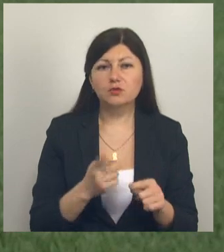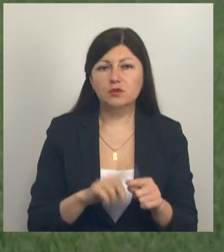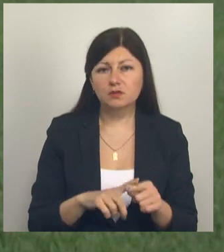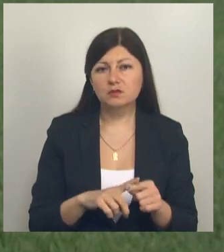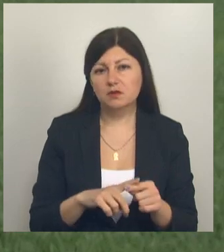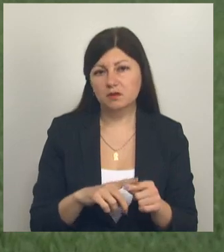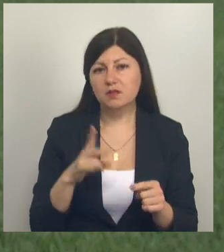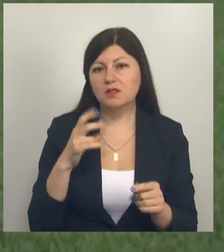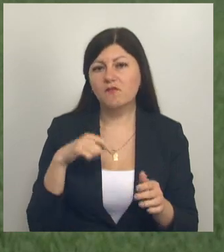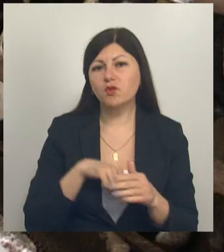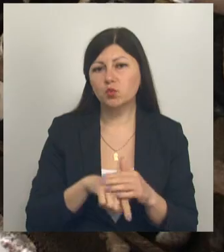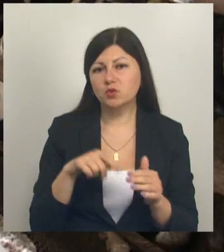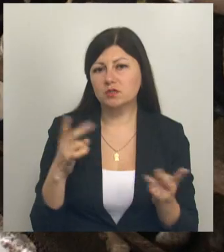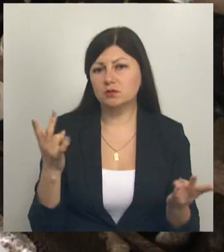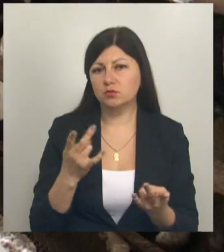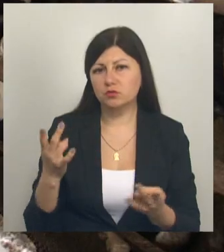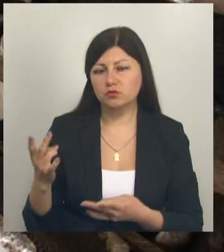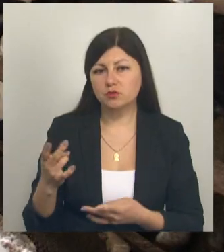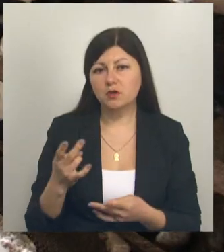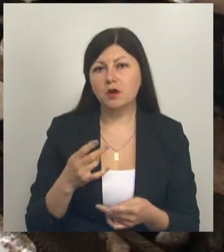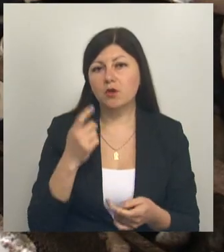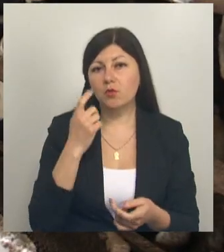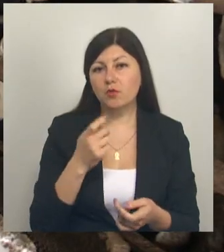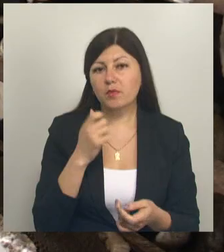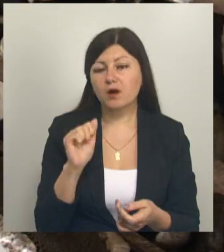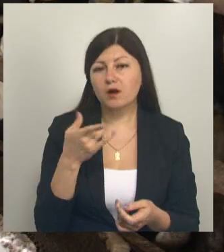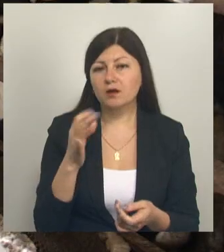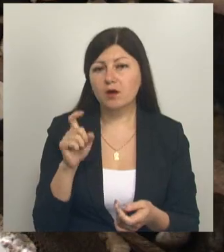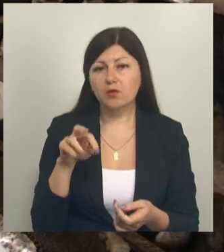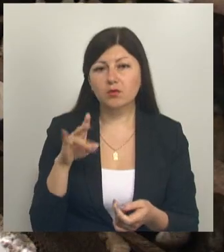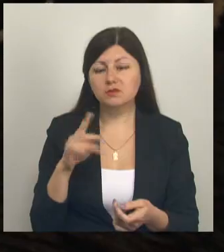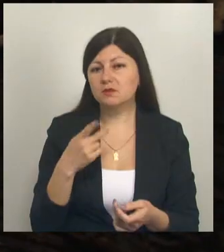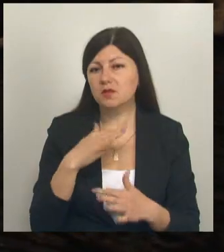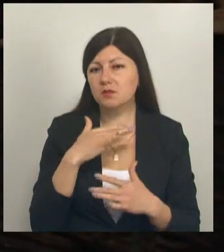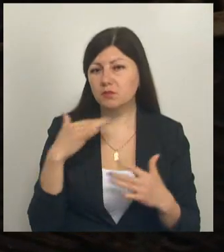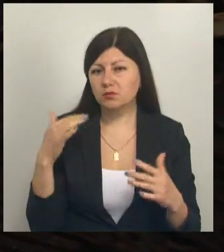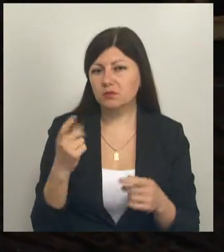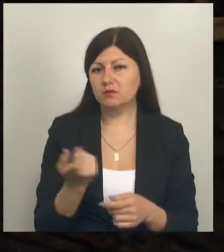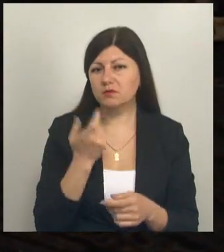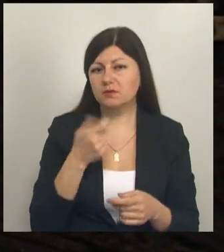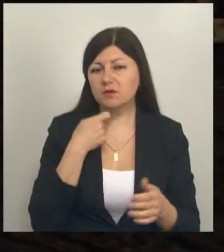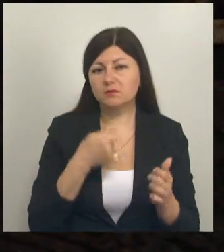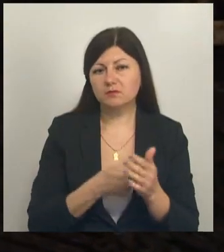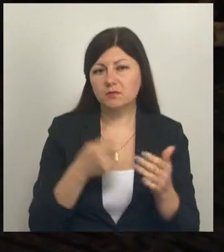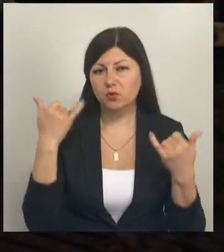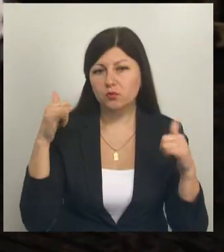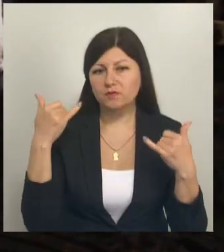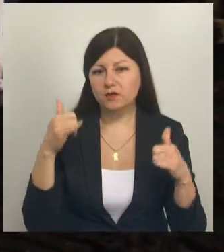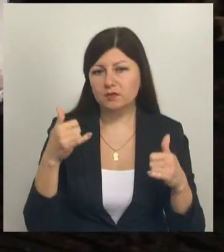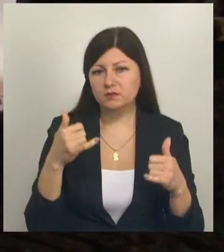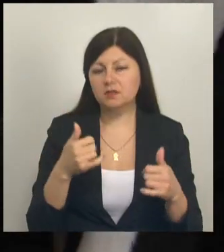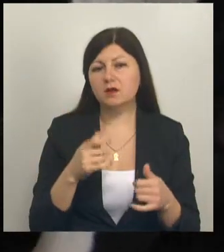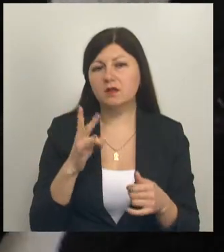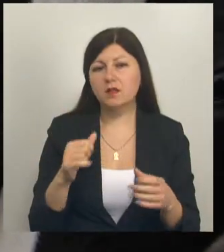основном на внутренние нужды. Губкин агрохолдинг – одно из немногих хозяйств в области, которое занимается откормом крупного рогатого скота.